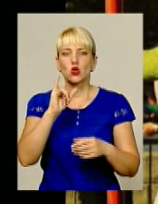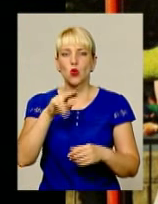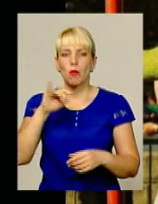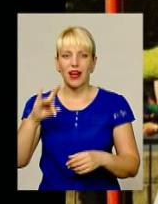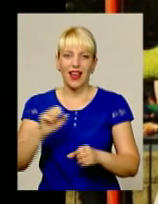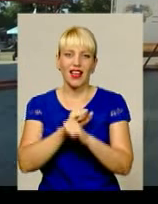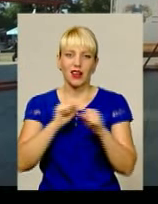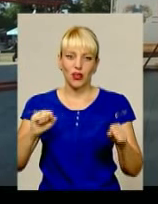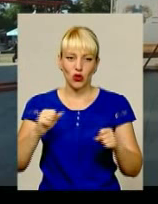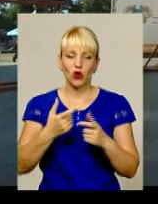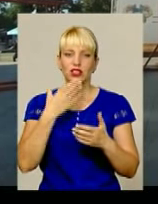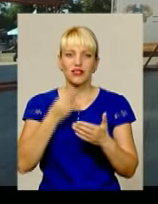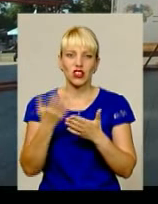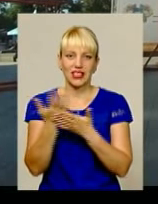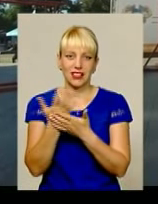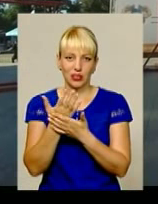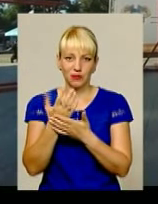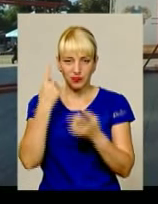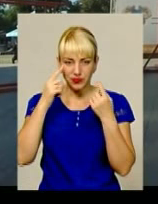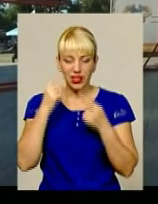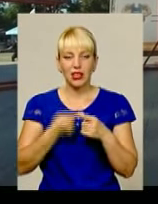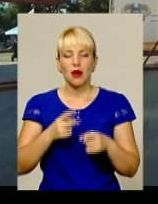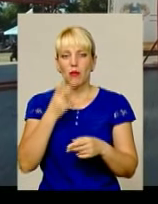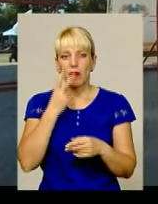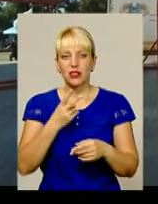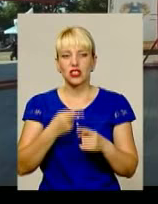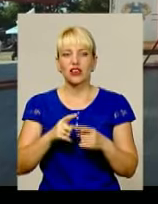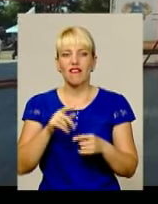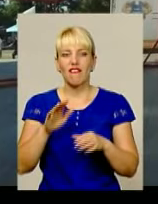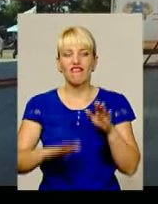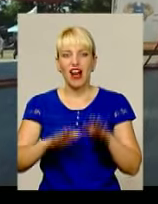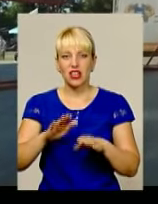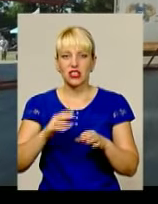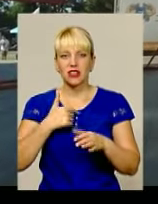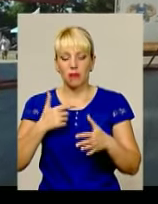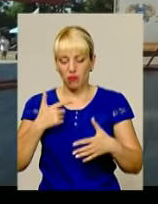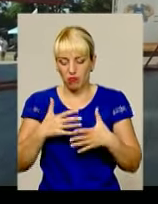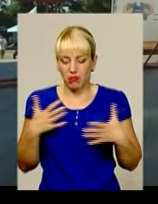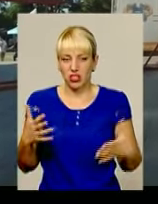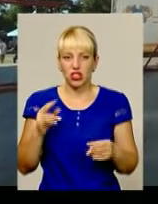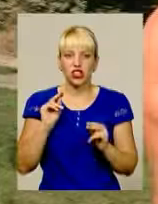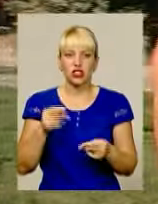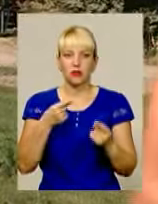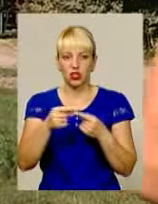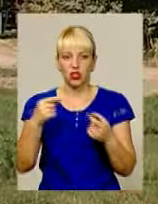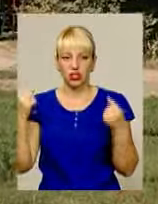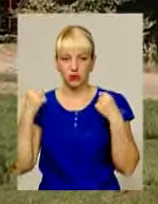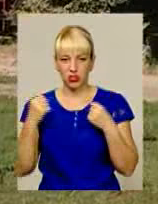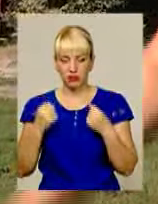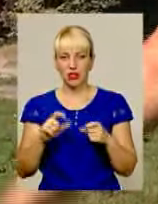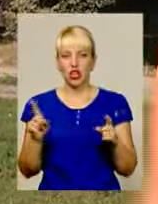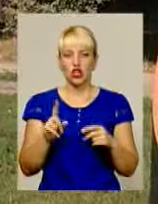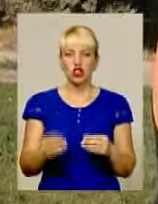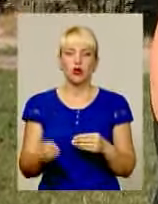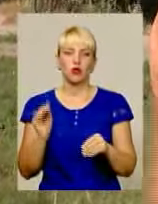свого виступу Віталій Фищук обрав не дарма. Пояснює, важить більше за інших воркаутерів, тож міцності йому не позичати. Аби додати